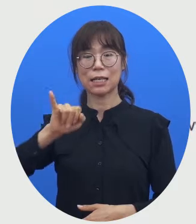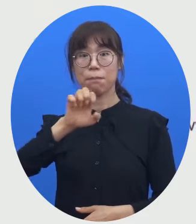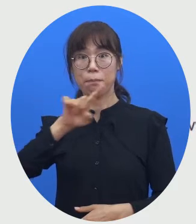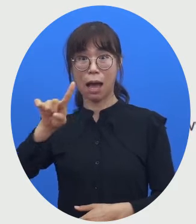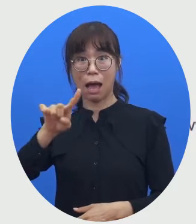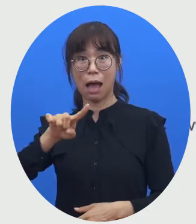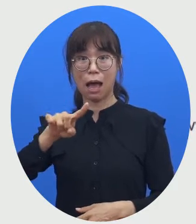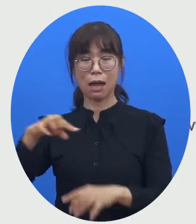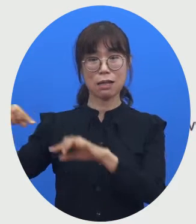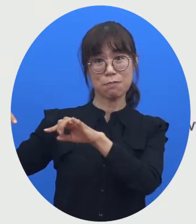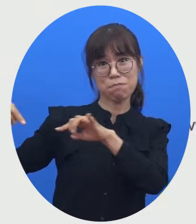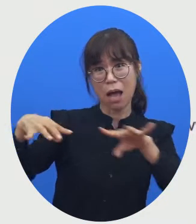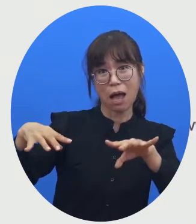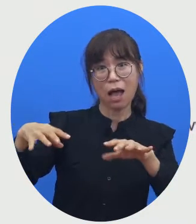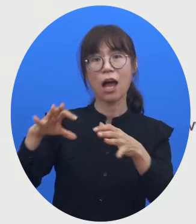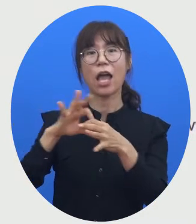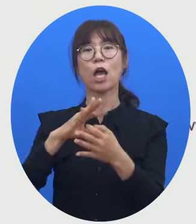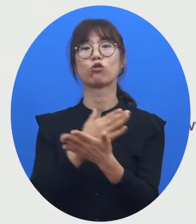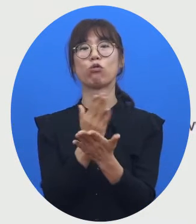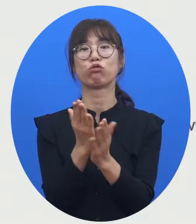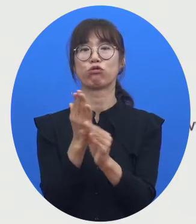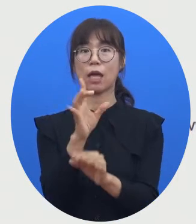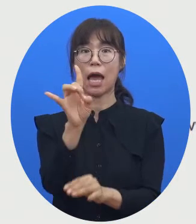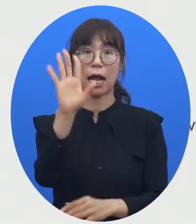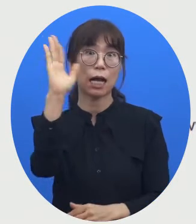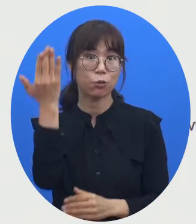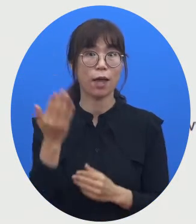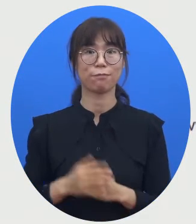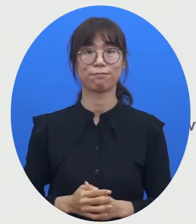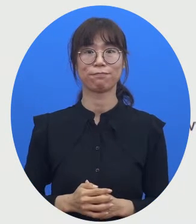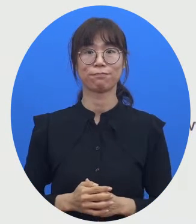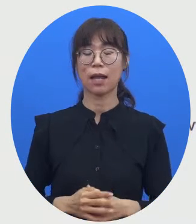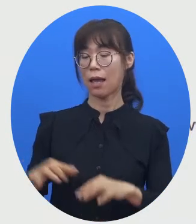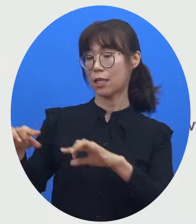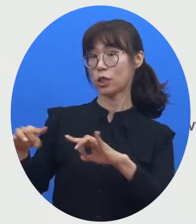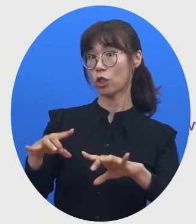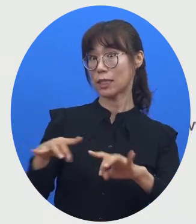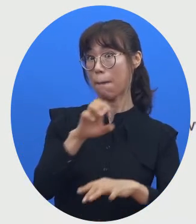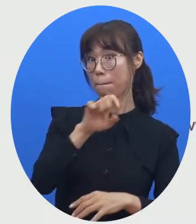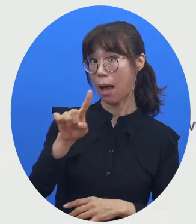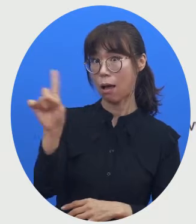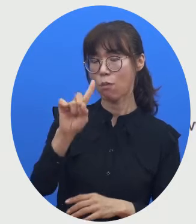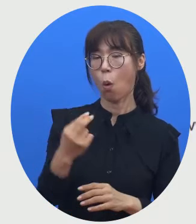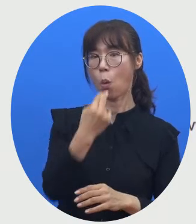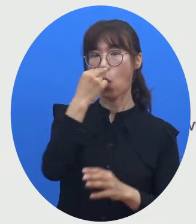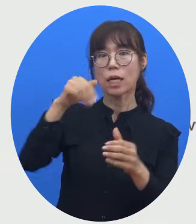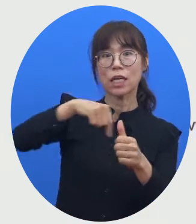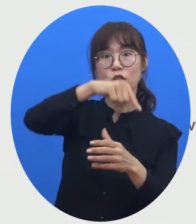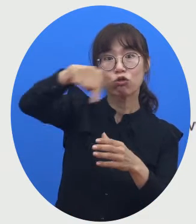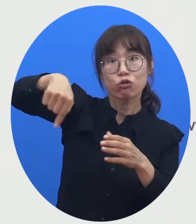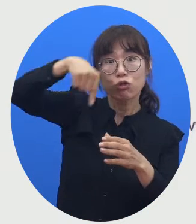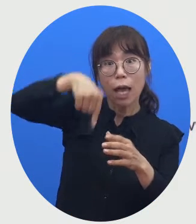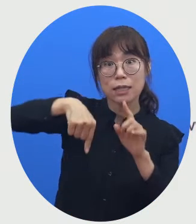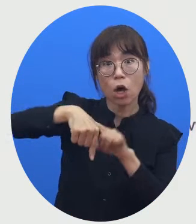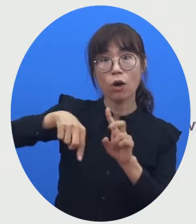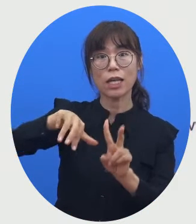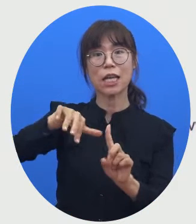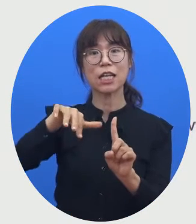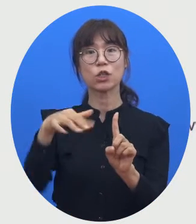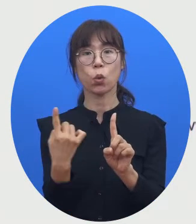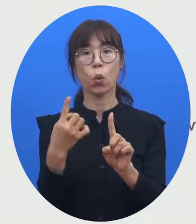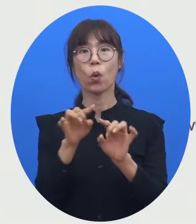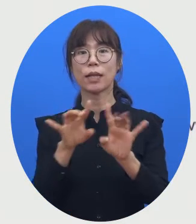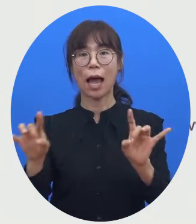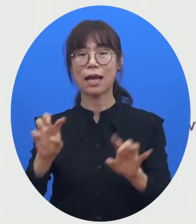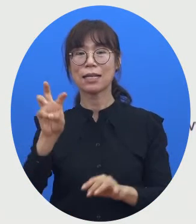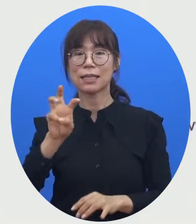얘기할 수가 있는데요. 이 전자기파라고 하는 것은 공기중에서 아까 이야기했던 것처럼 초당 30만